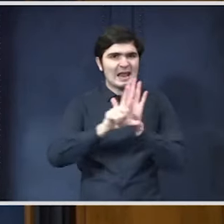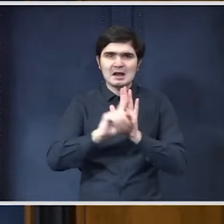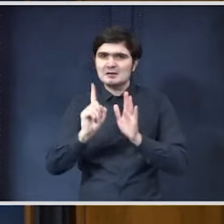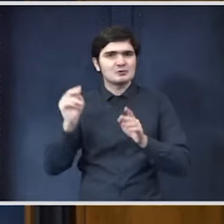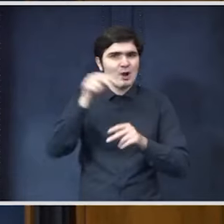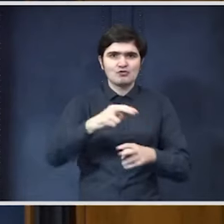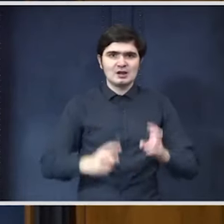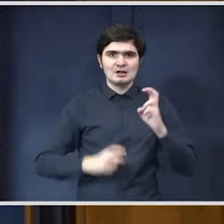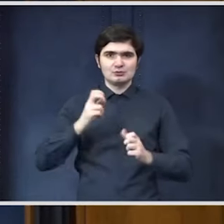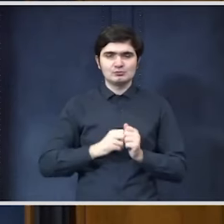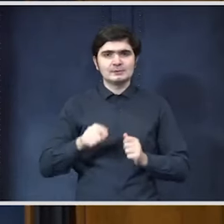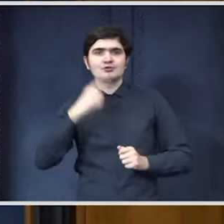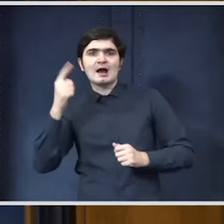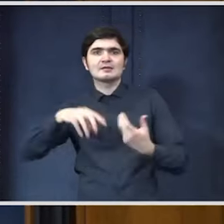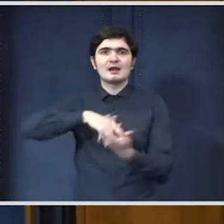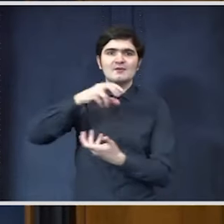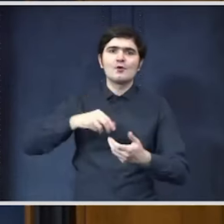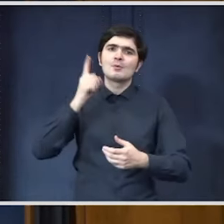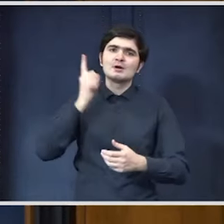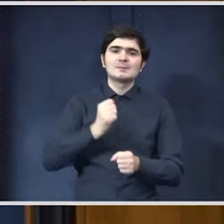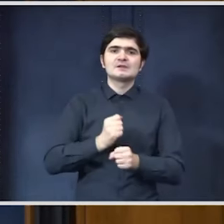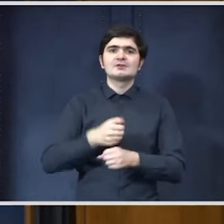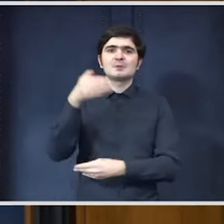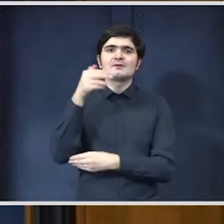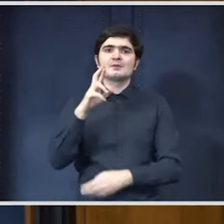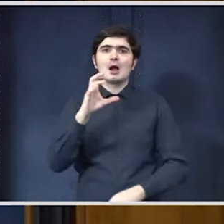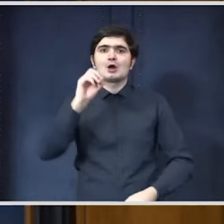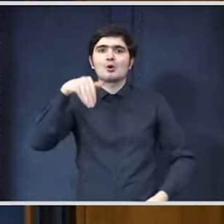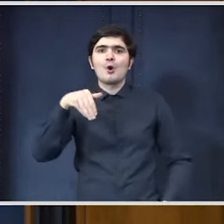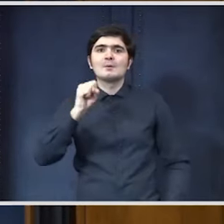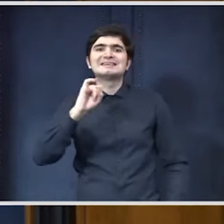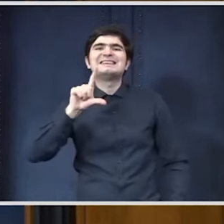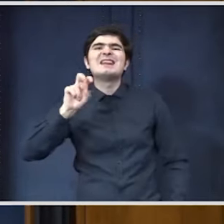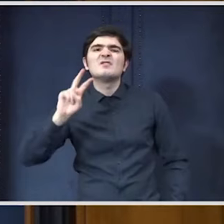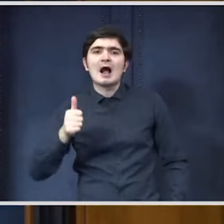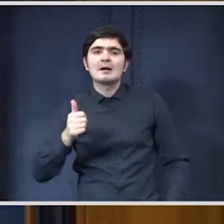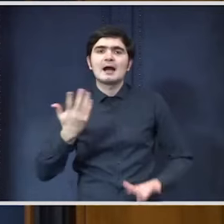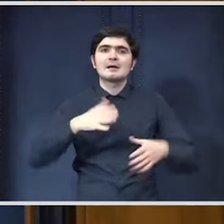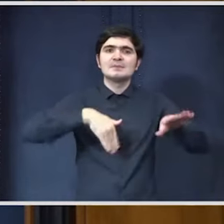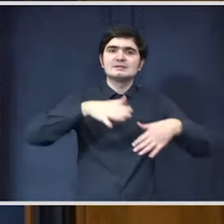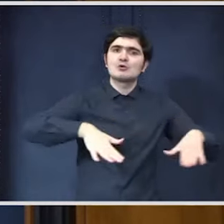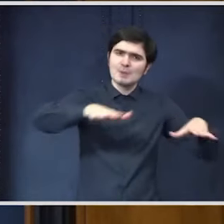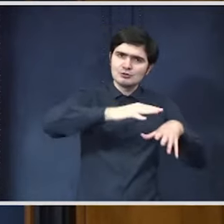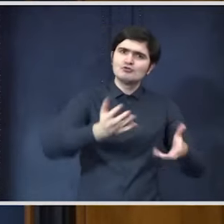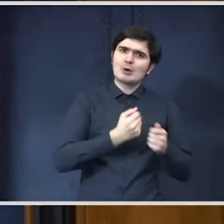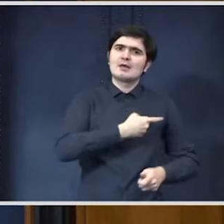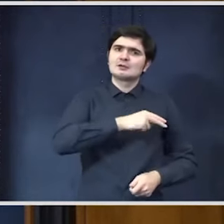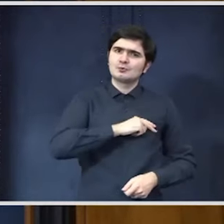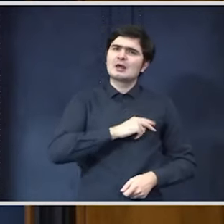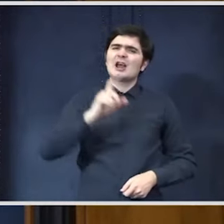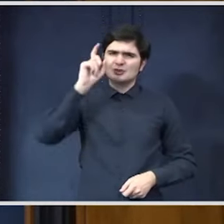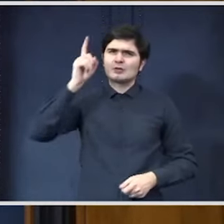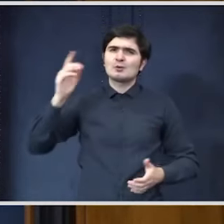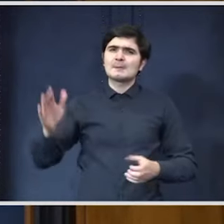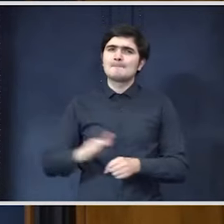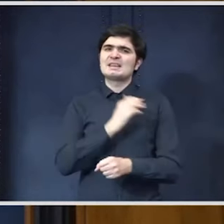reformă profundă a companiei Romsilva, la care Ministerul Mediului s-a angajat și am mare încredere că o aduce la îndeplinire.